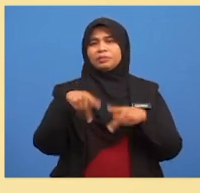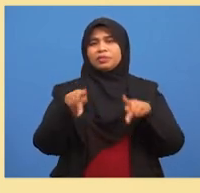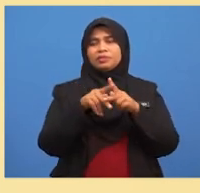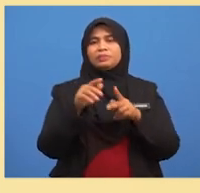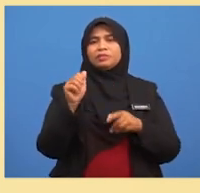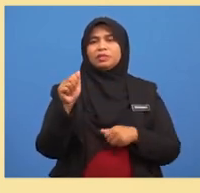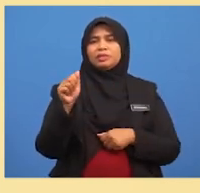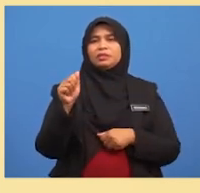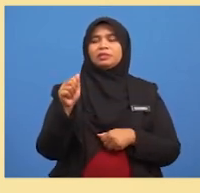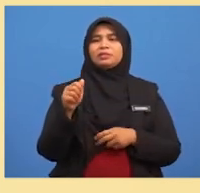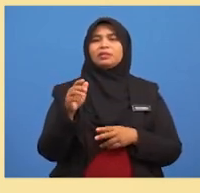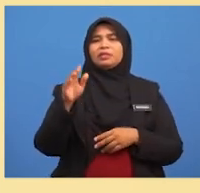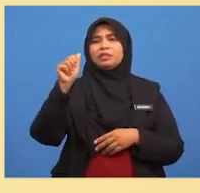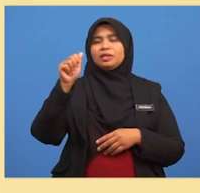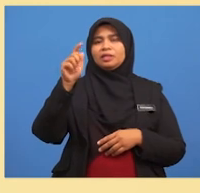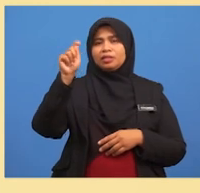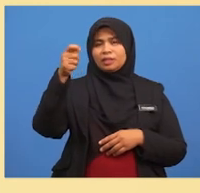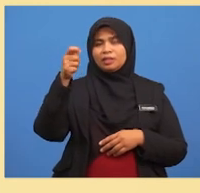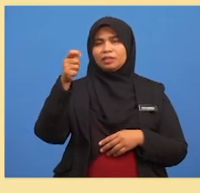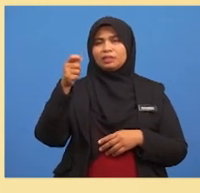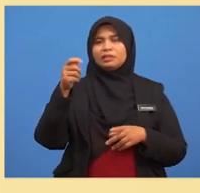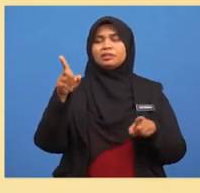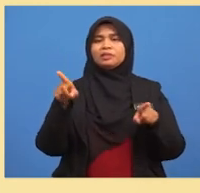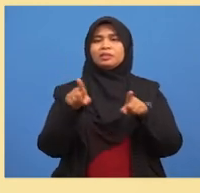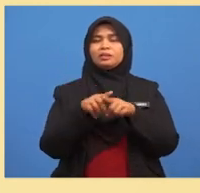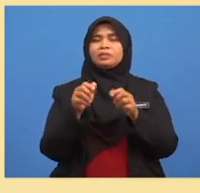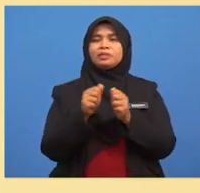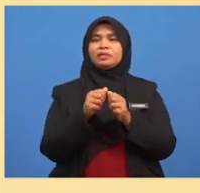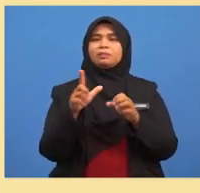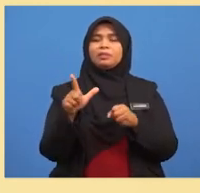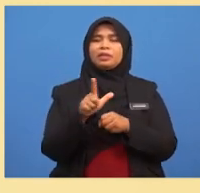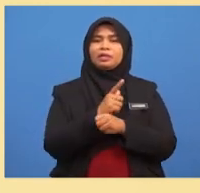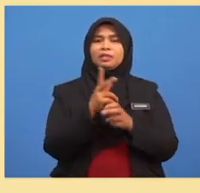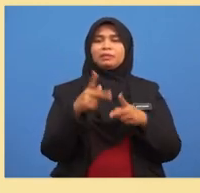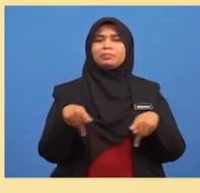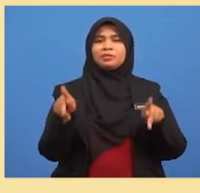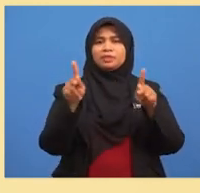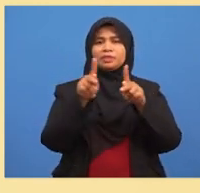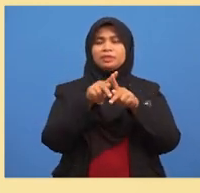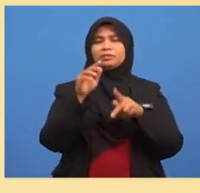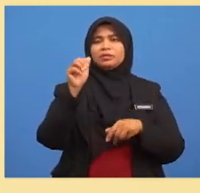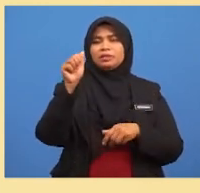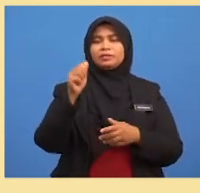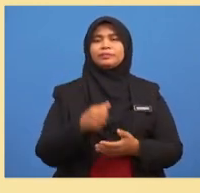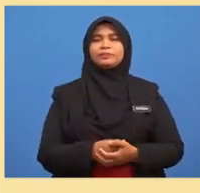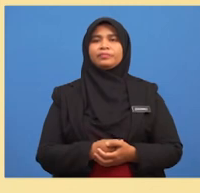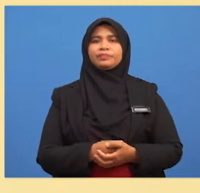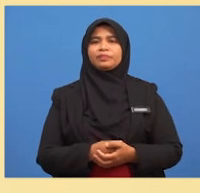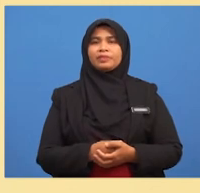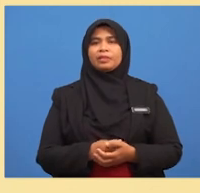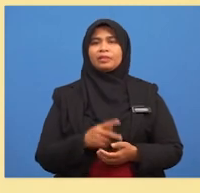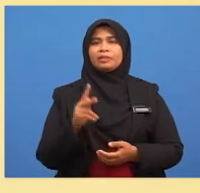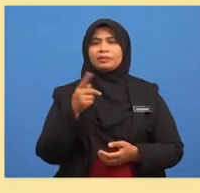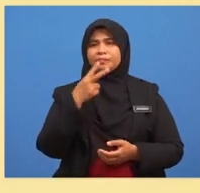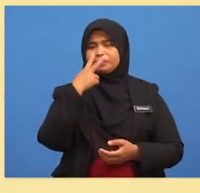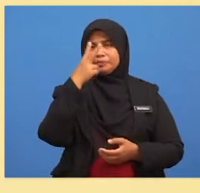iaitu A tanda pula sepadan dengan pelengkap peristiwa A Mari kita lihat contoh ini